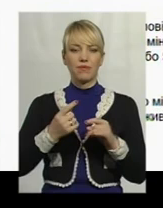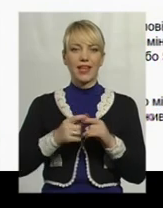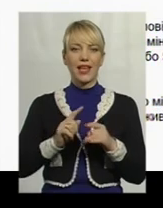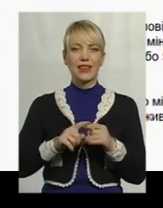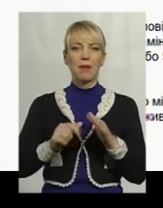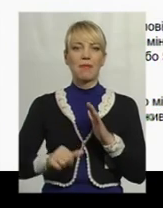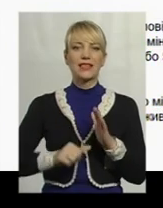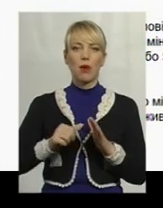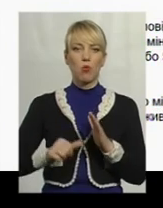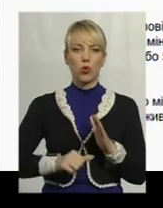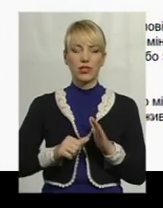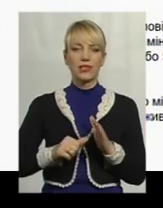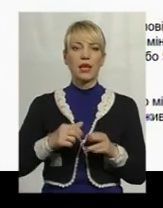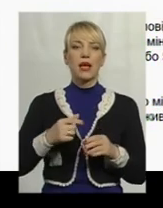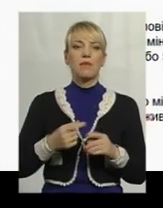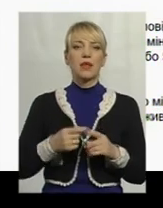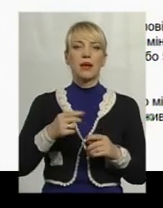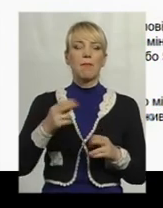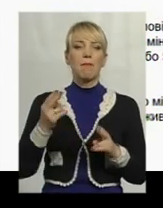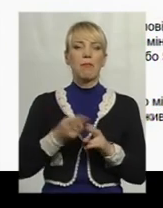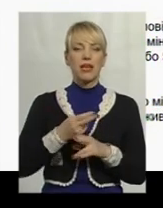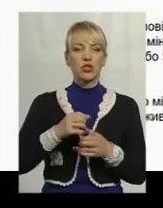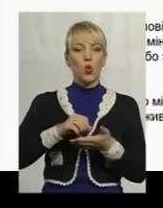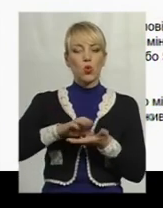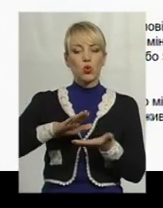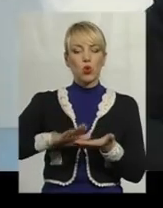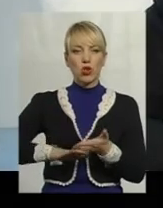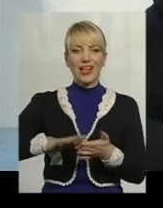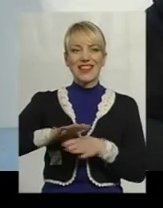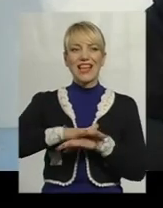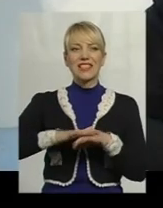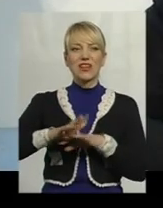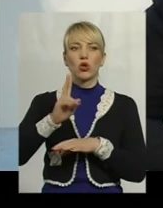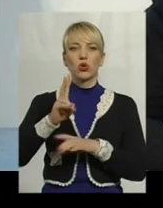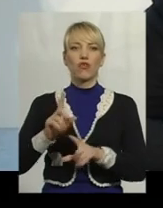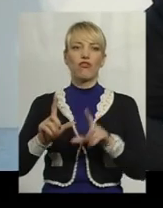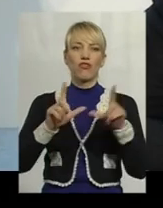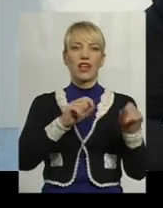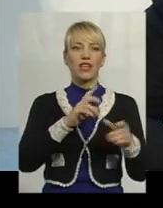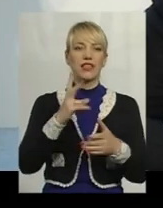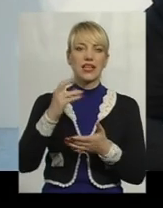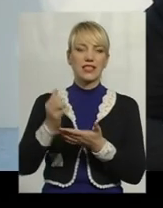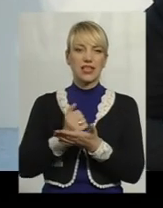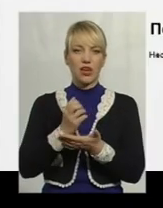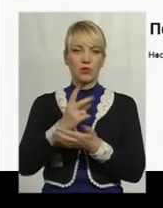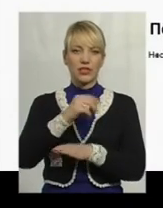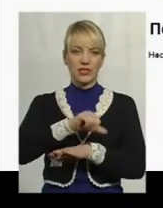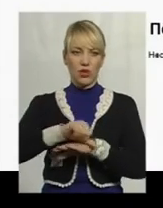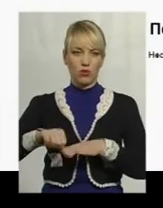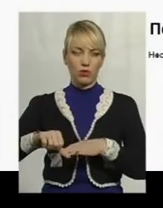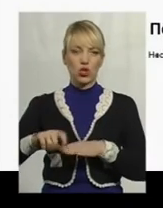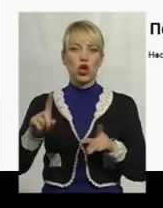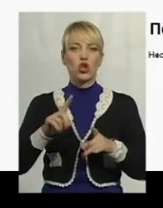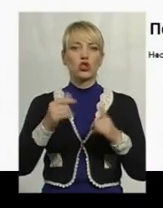безроботица без учета того населения, яке виїхало на заробітки за рубеж. Що